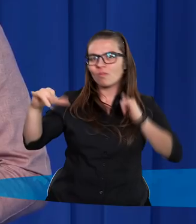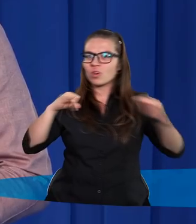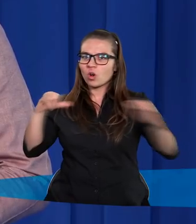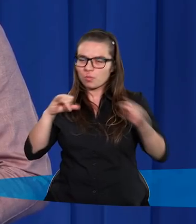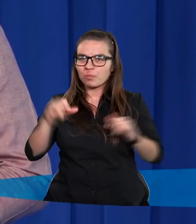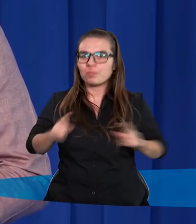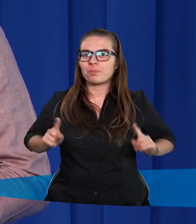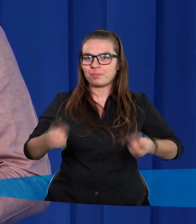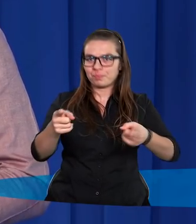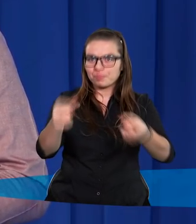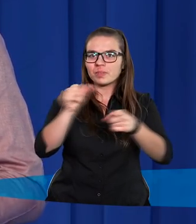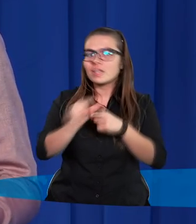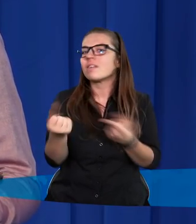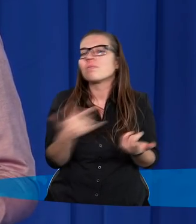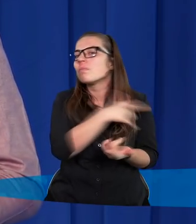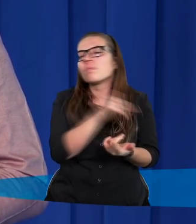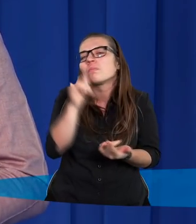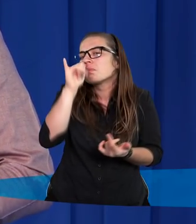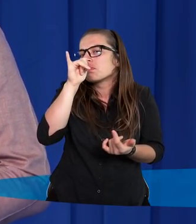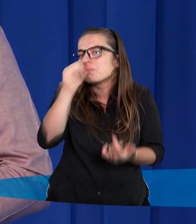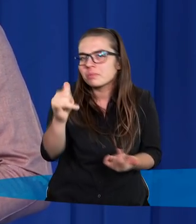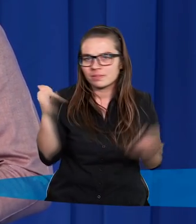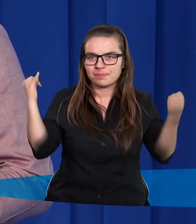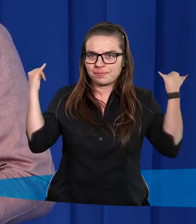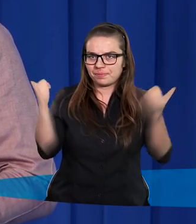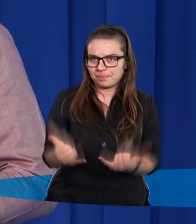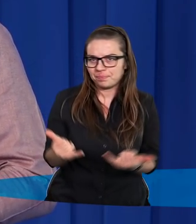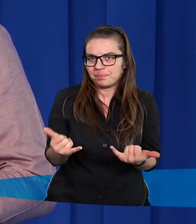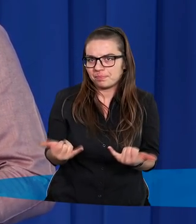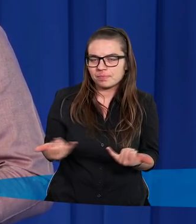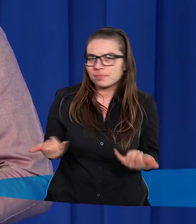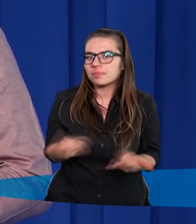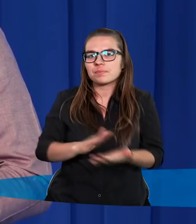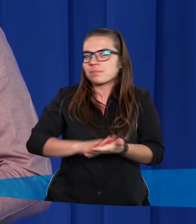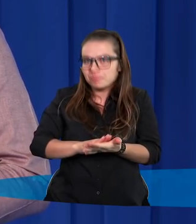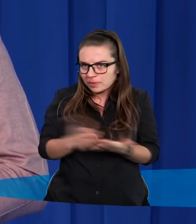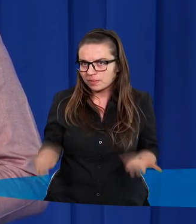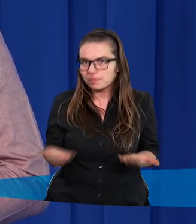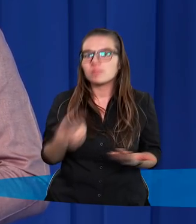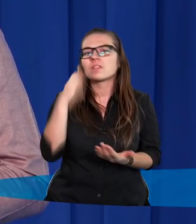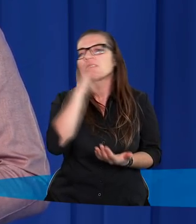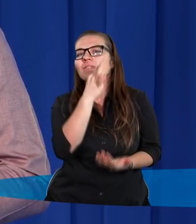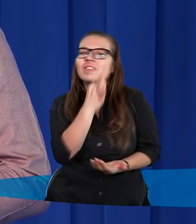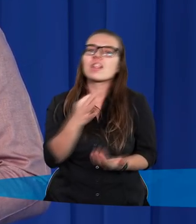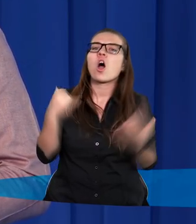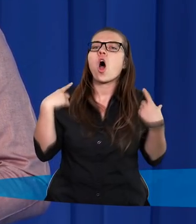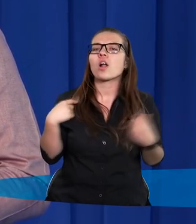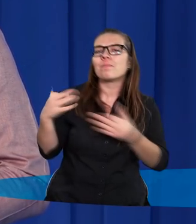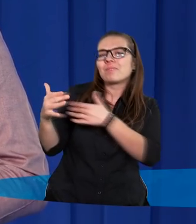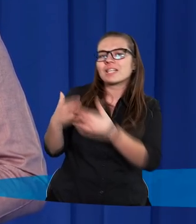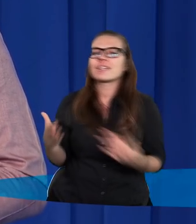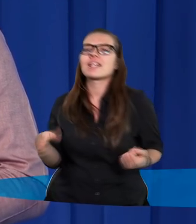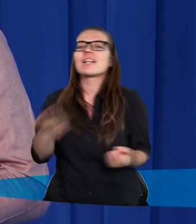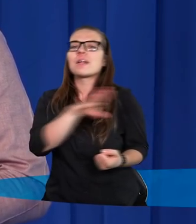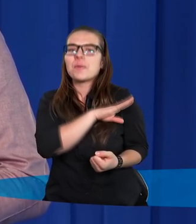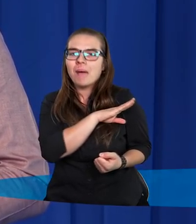tego programu. Niestety nie mógł być tutaj z nami dzisiaj w studio. Zmarła bliska jego osoba i